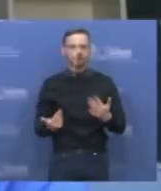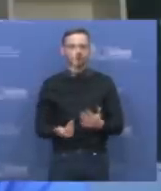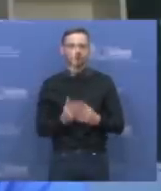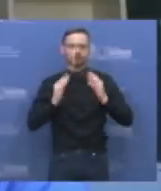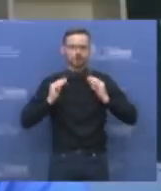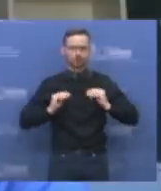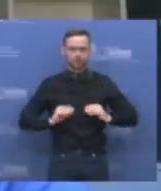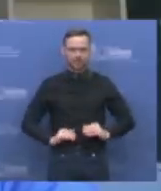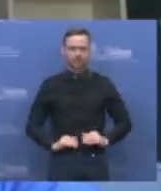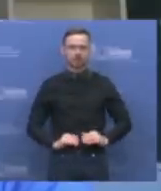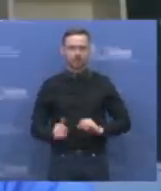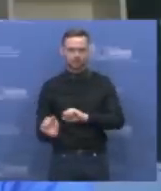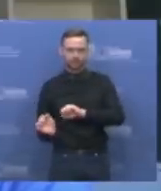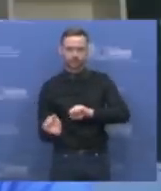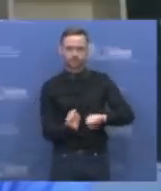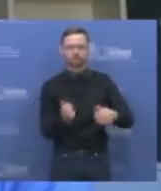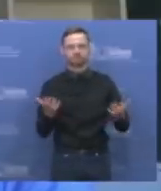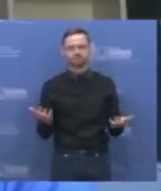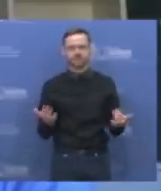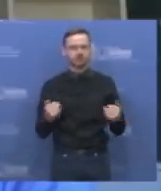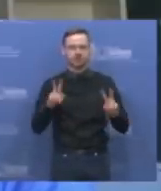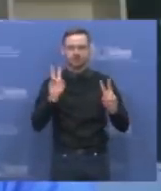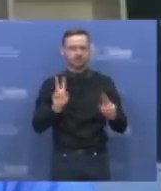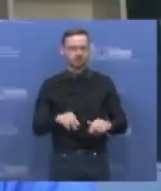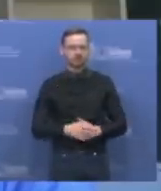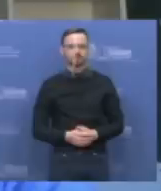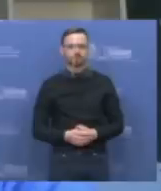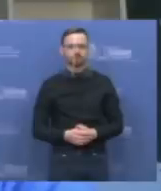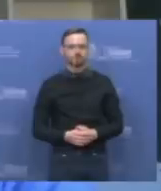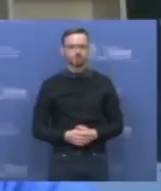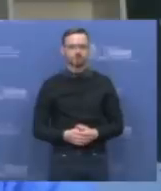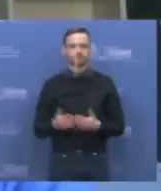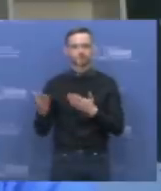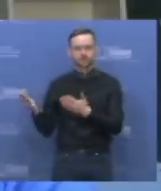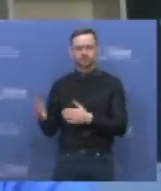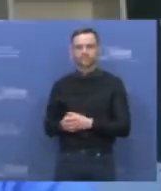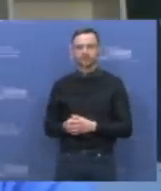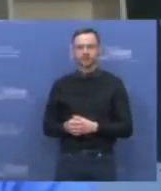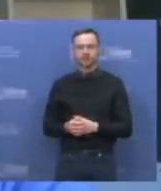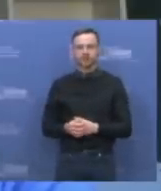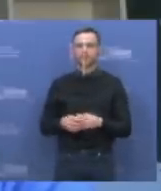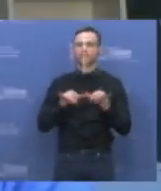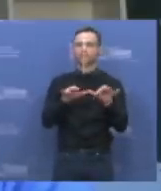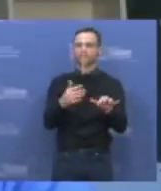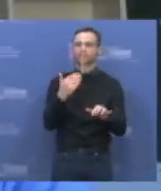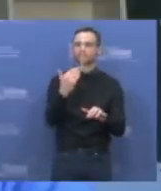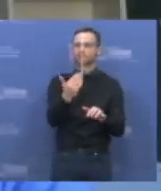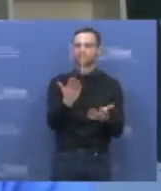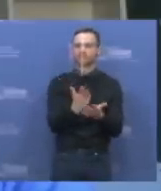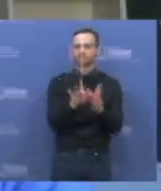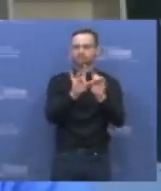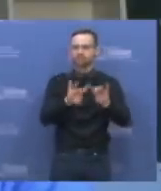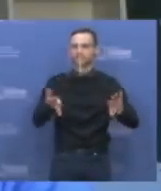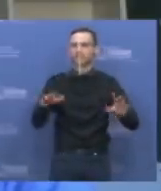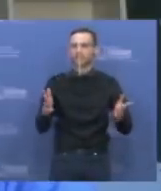prieš virusą, tai tą mes dar turime sužinoti. O vėlgi šio viruso lygi ir išskritinio tokia